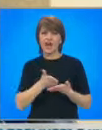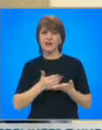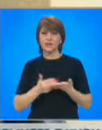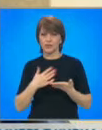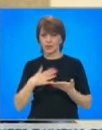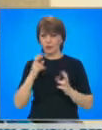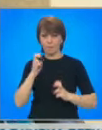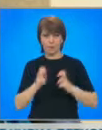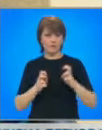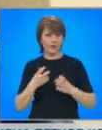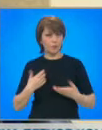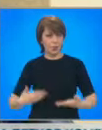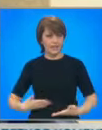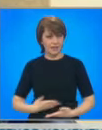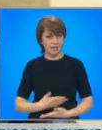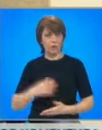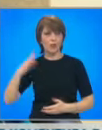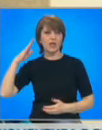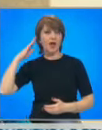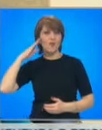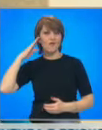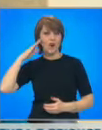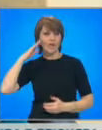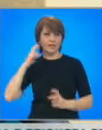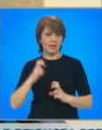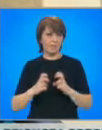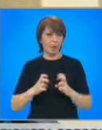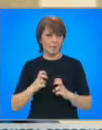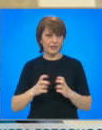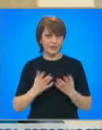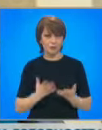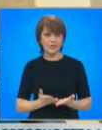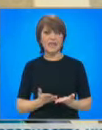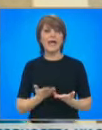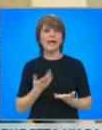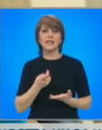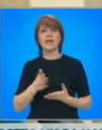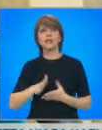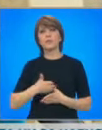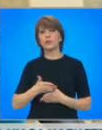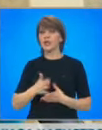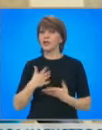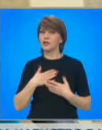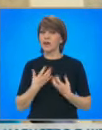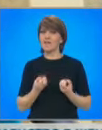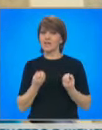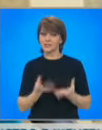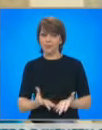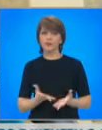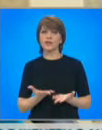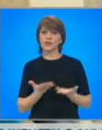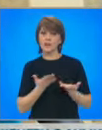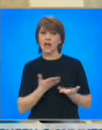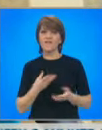ги интересува в военната промишленост. Както и тег споделиха, че имат и възможност да пък от